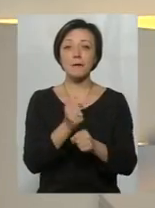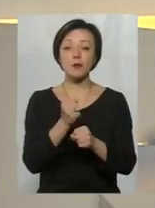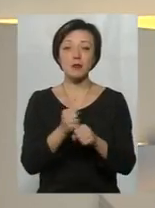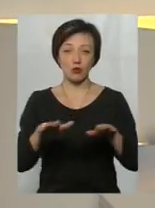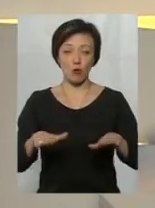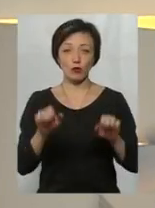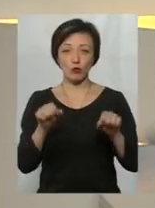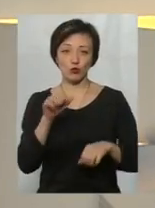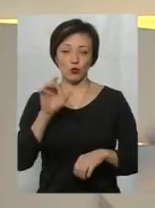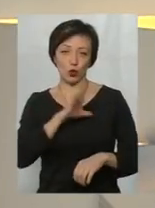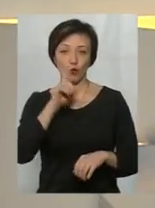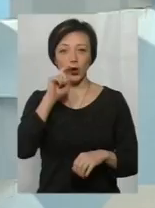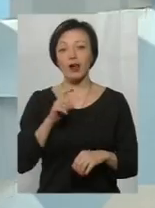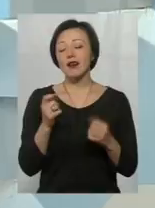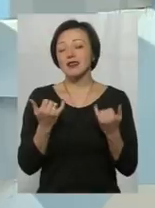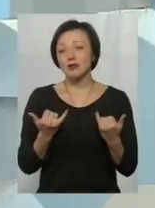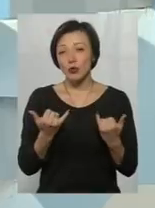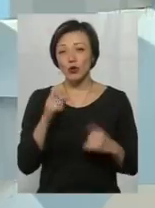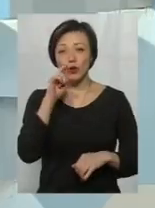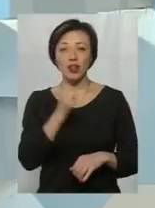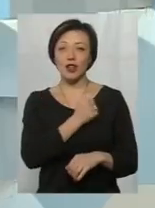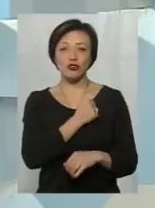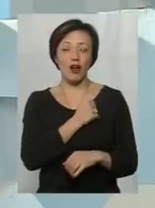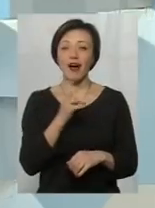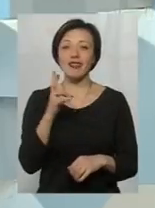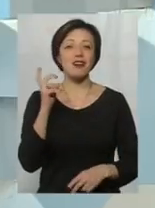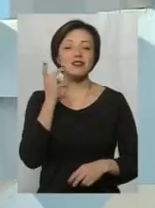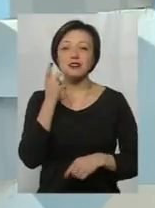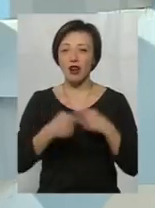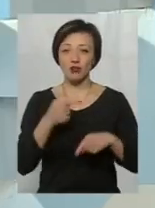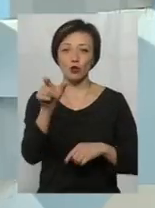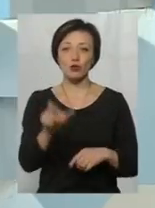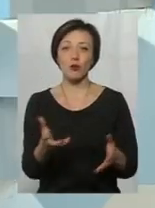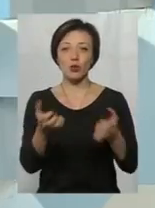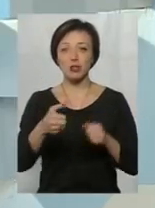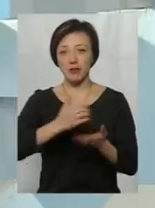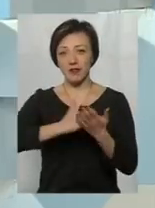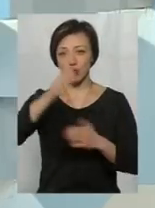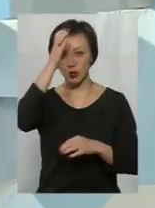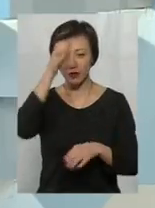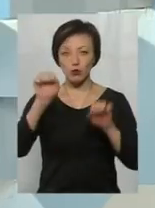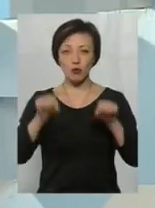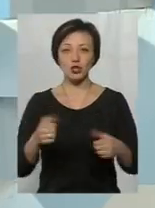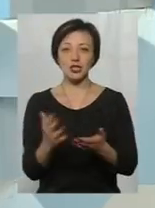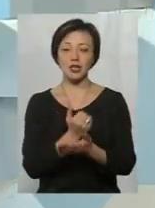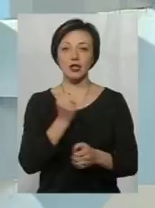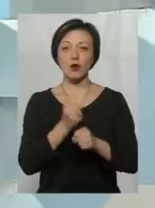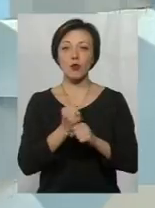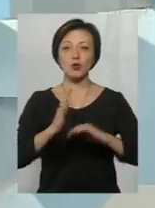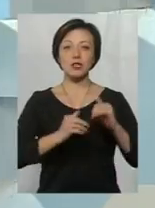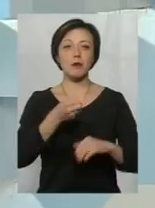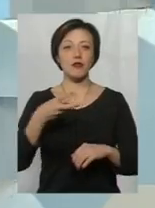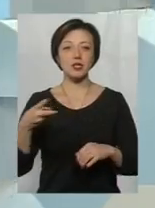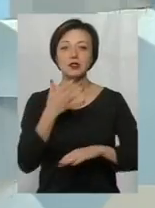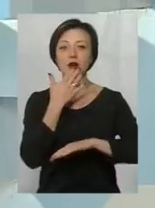яке може бути. В Україні, на жаль, сьогодні не завжди особа, яка отримала вищу освіту, може знайти роботу за професію.